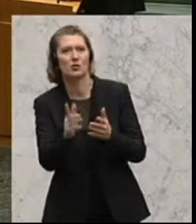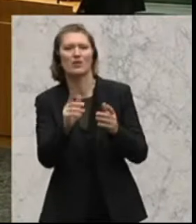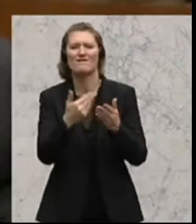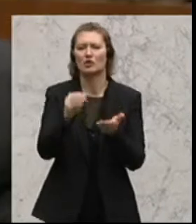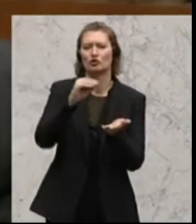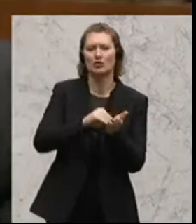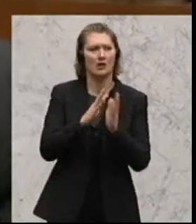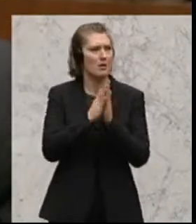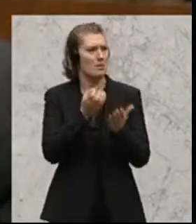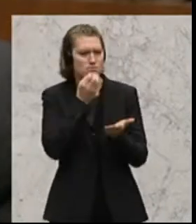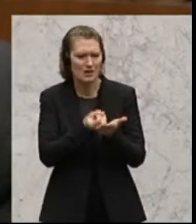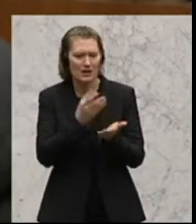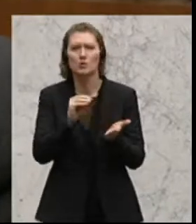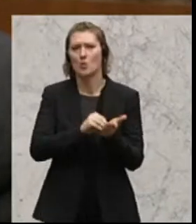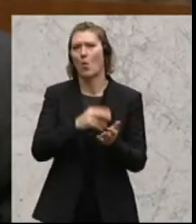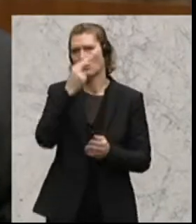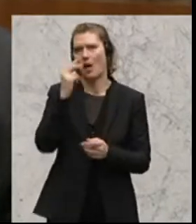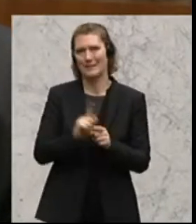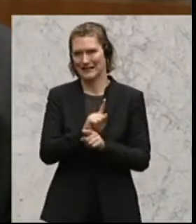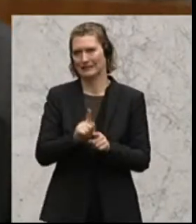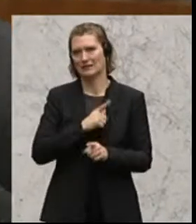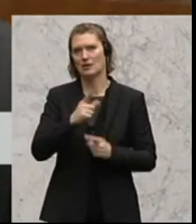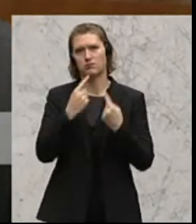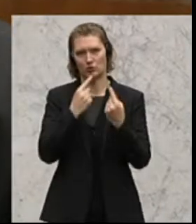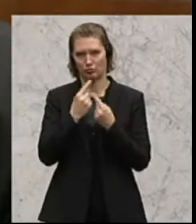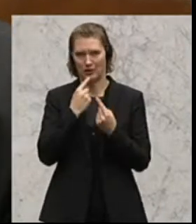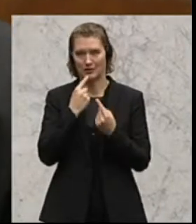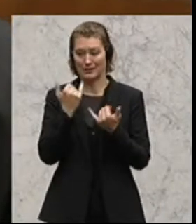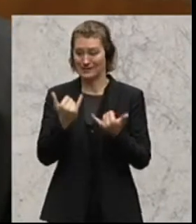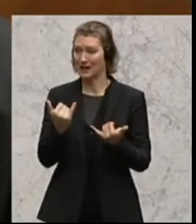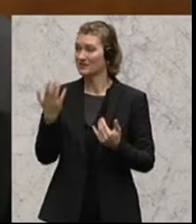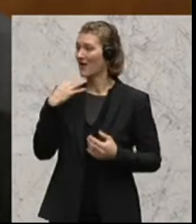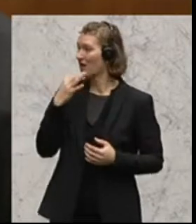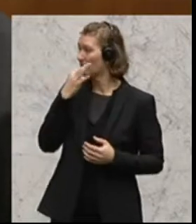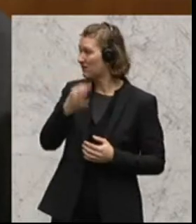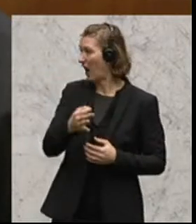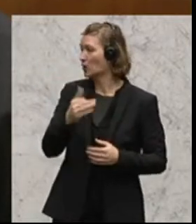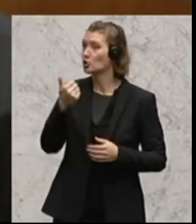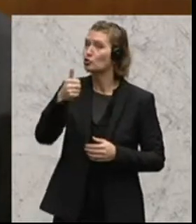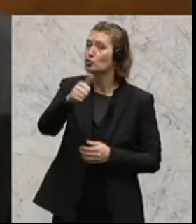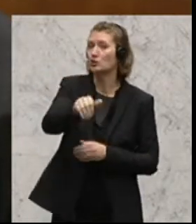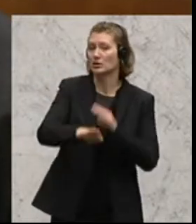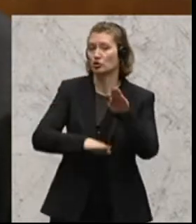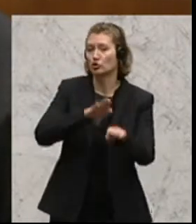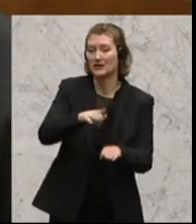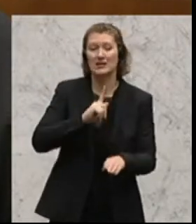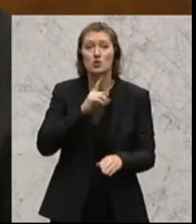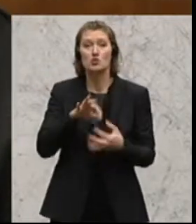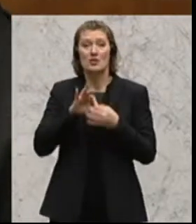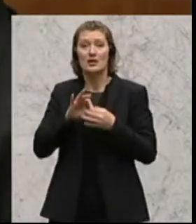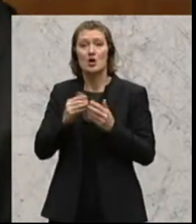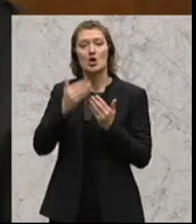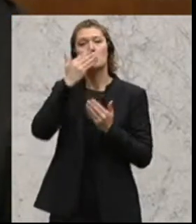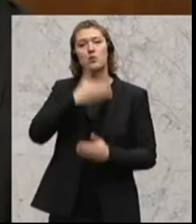Bundesregierung werden wir ja noch am Nachmittag sprechen können. Es wurde auch gefragt nach zukünftigen Schritten. Ich beziehe mich nur auf die Hypo